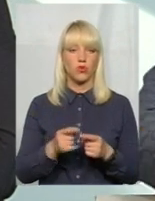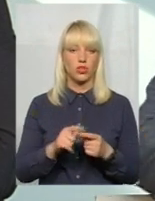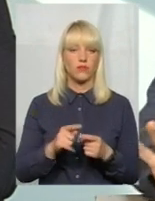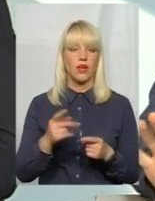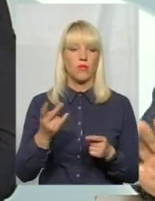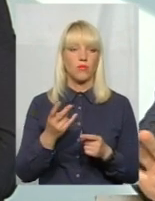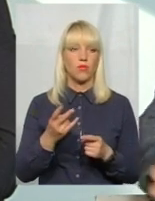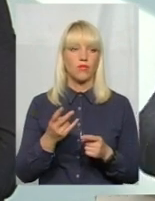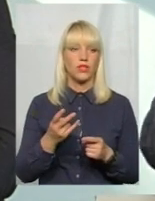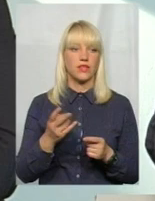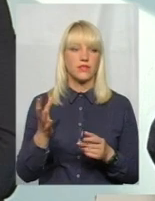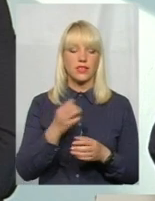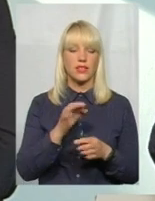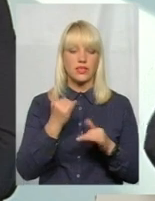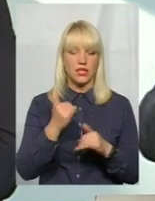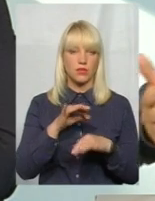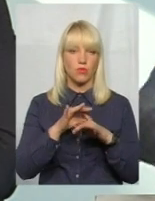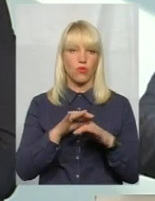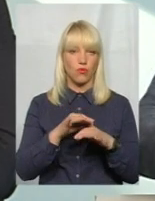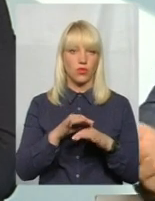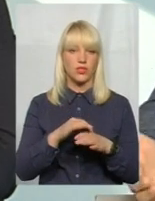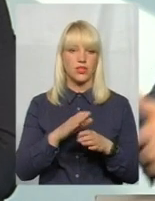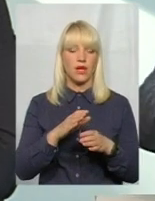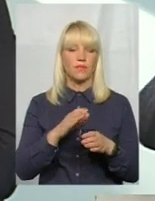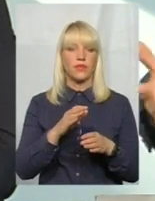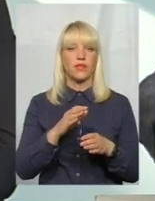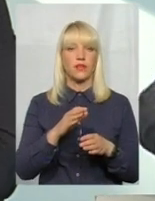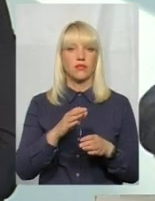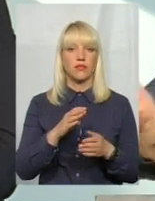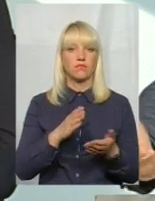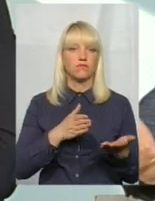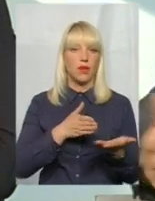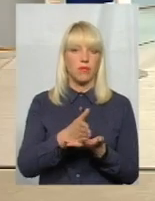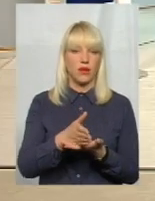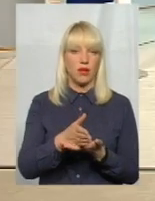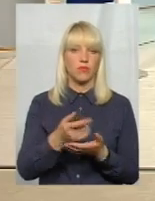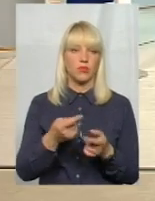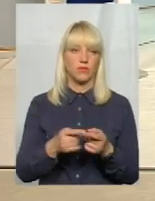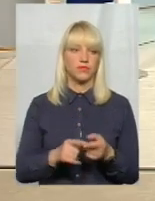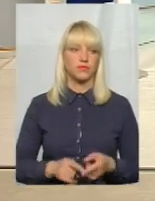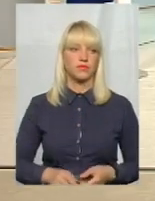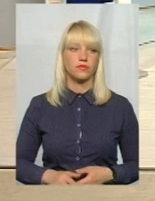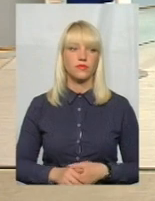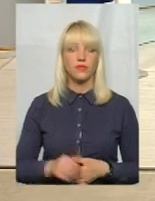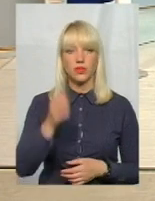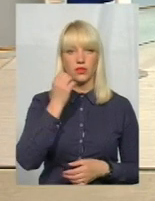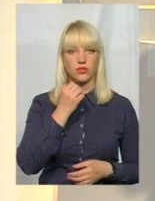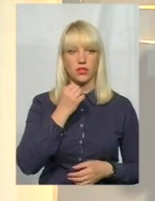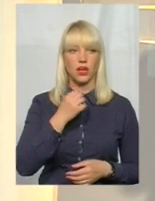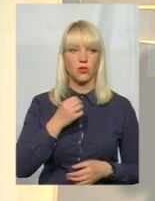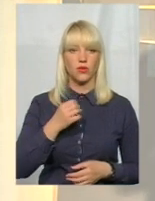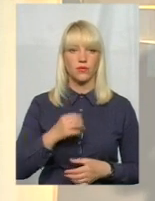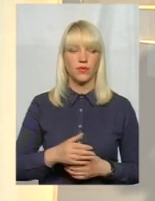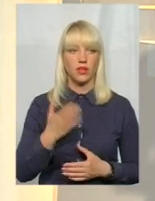все прямими закупівлями. Оце був плюс. Тому що багато негативного є, щоб сказати щось позитивного. щось позитивного. Дякую, пане Олег. Дякую.